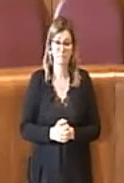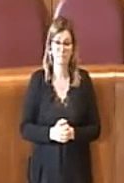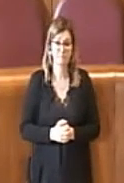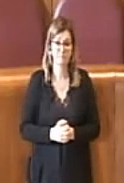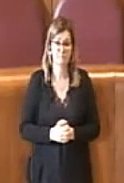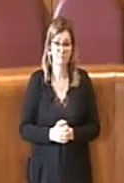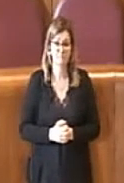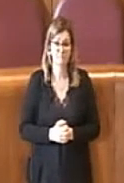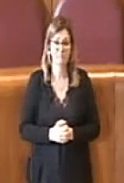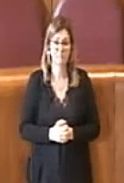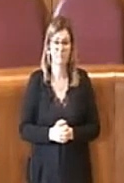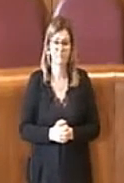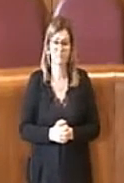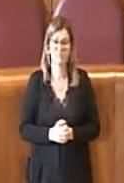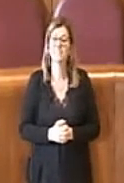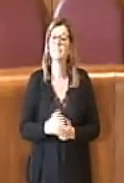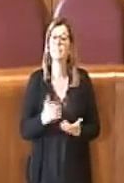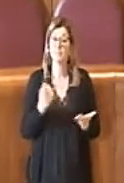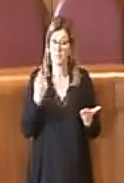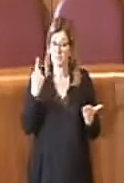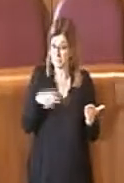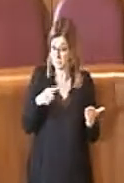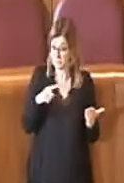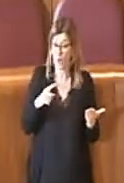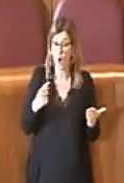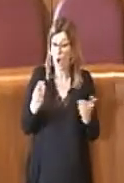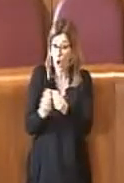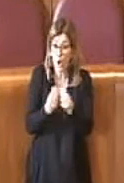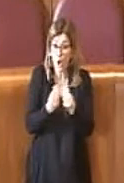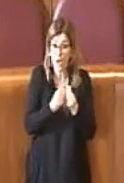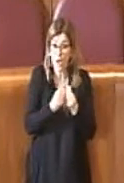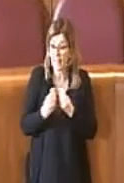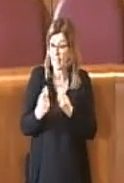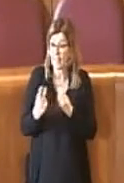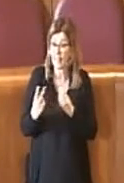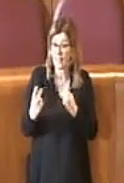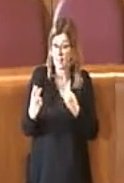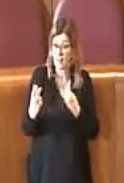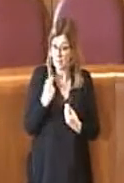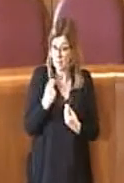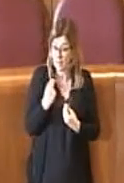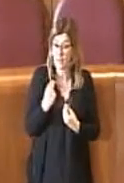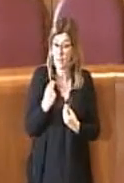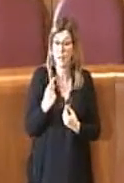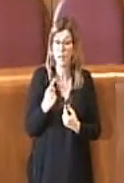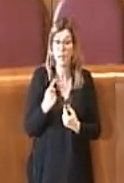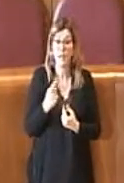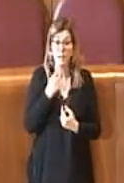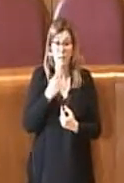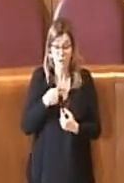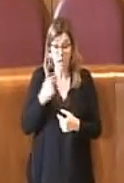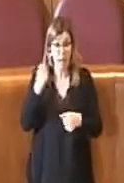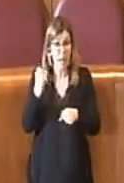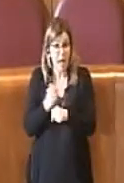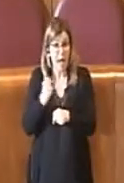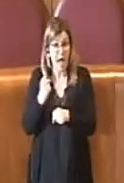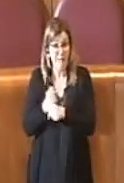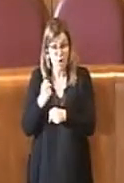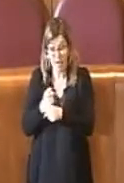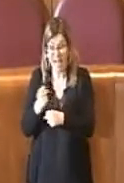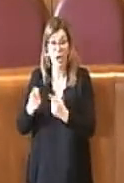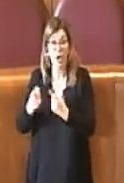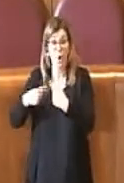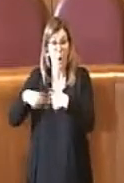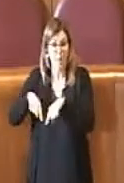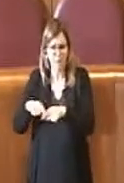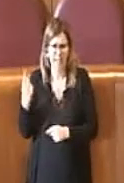dicendo i colleghi è che lavorare in commissione è stato difficile,